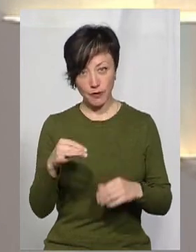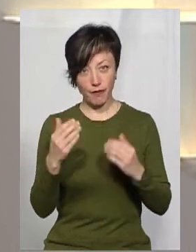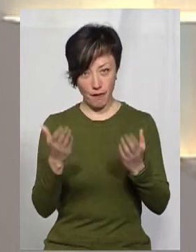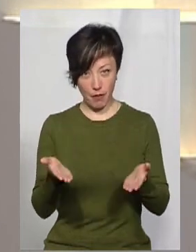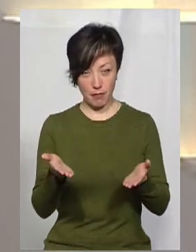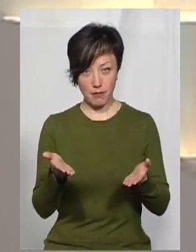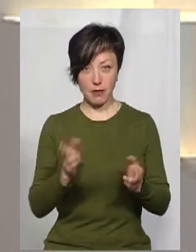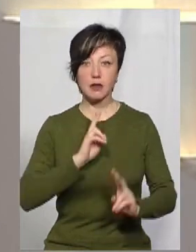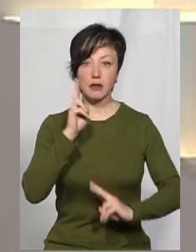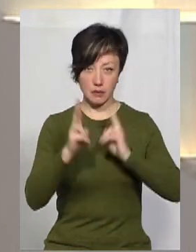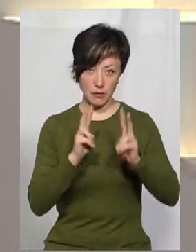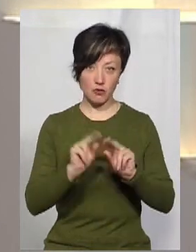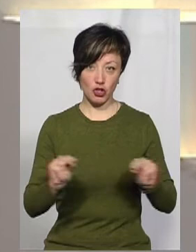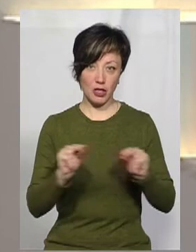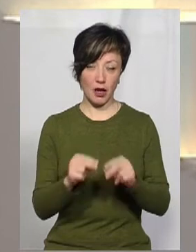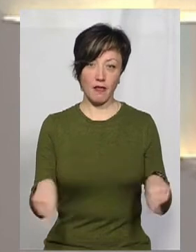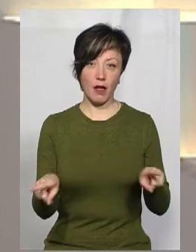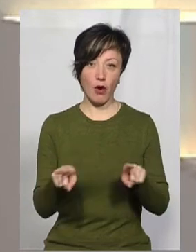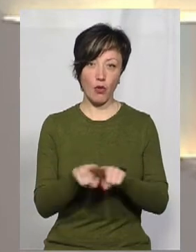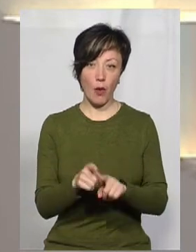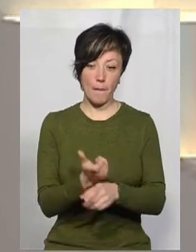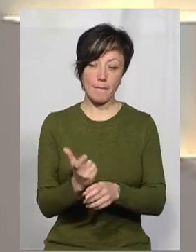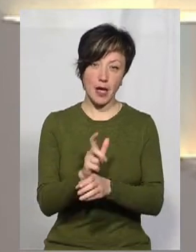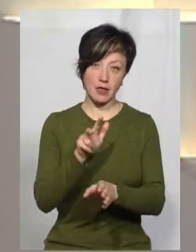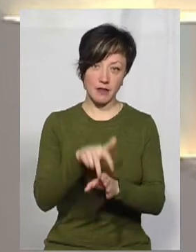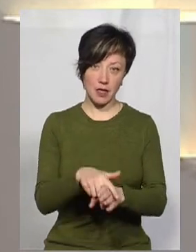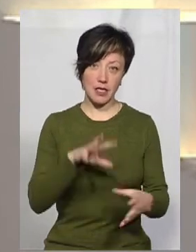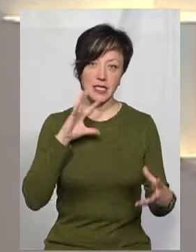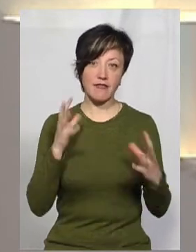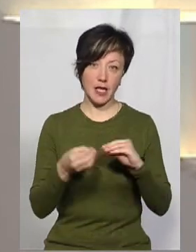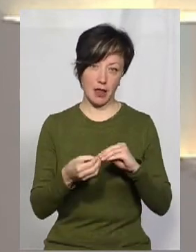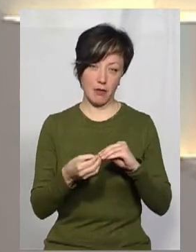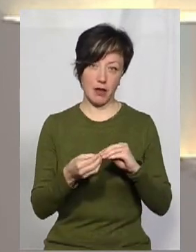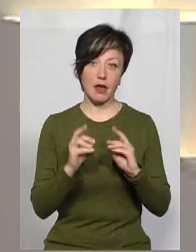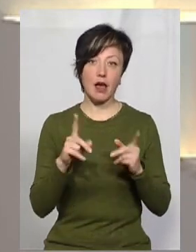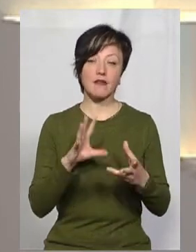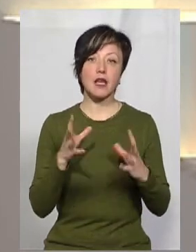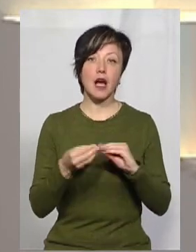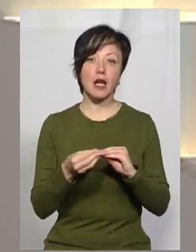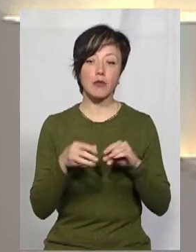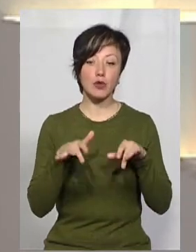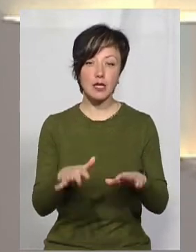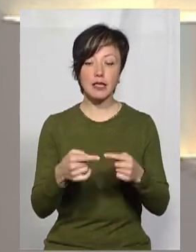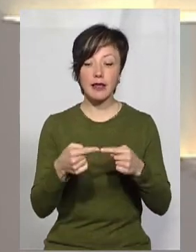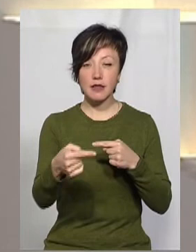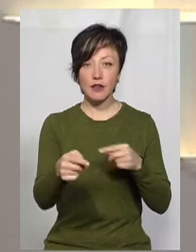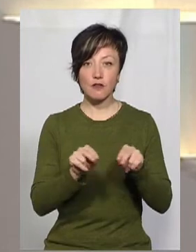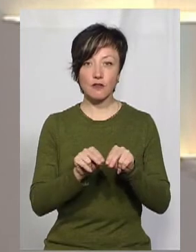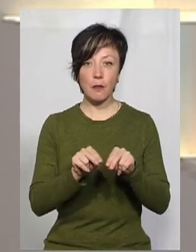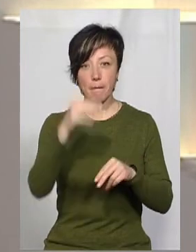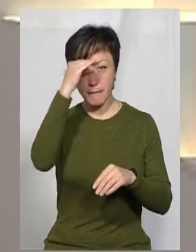вам нарікають вчителі на отаку перезавантаженість звітами? І як взагалі до процесу дистанційного